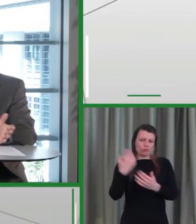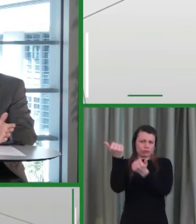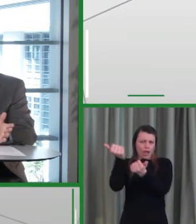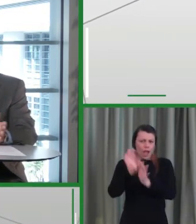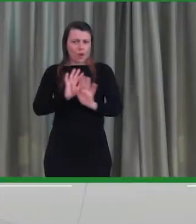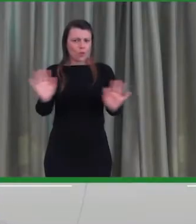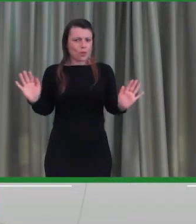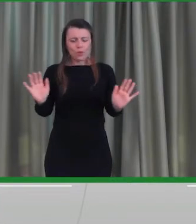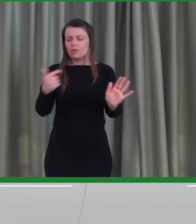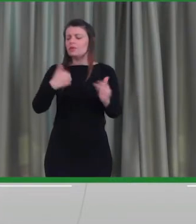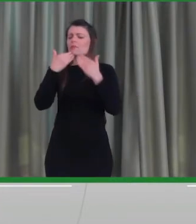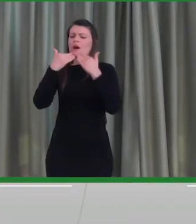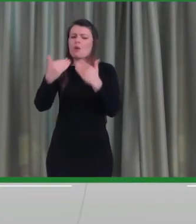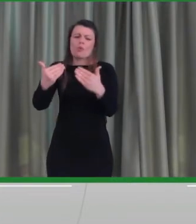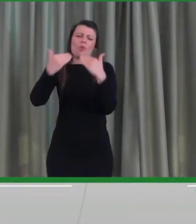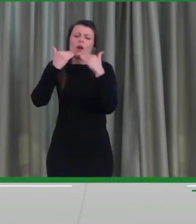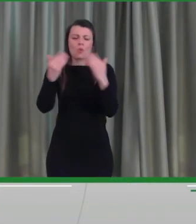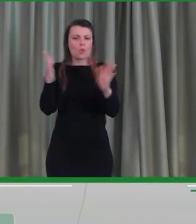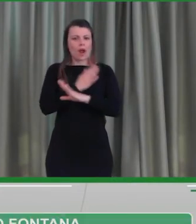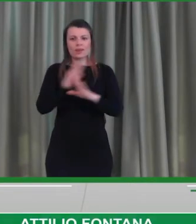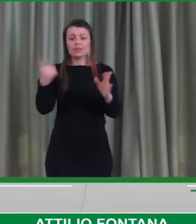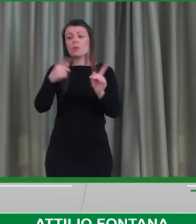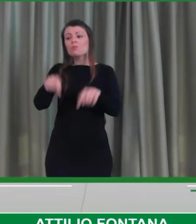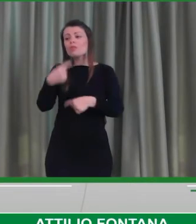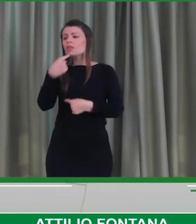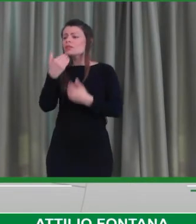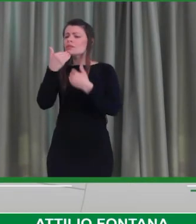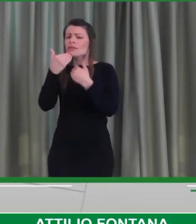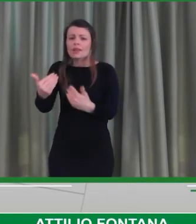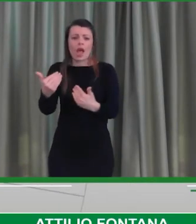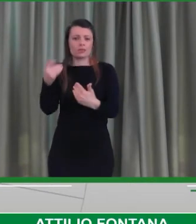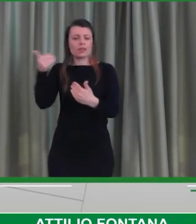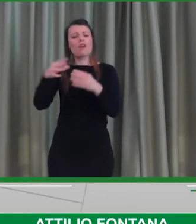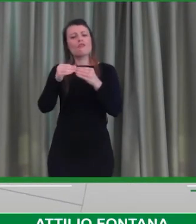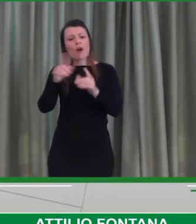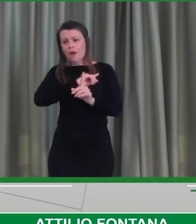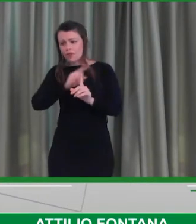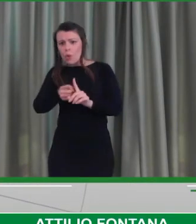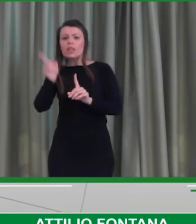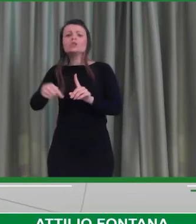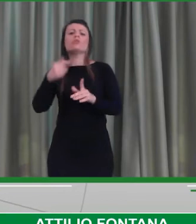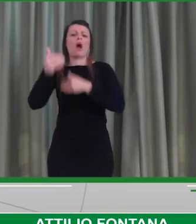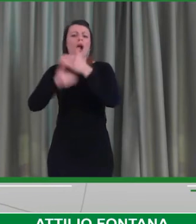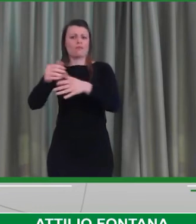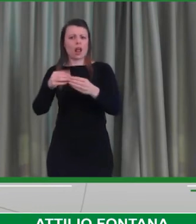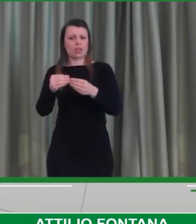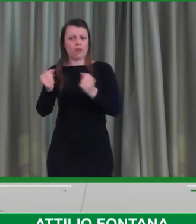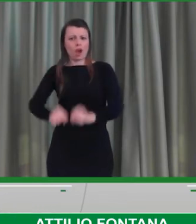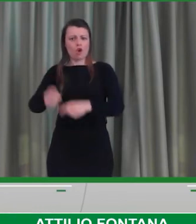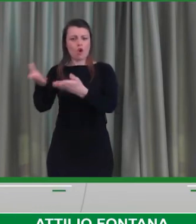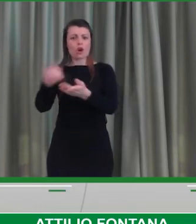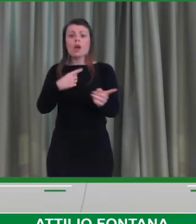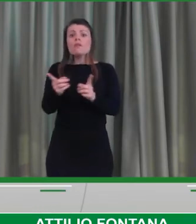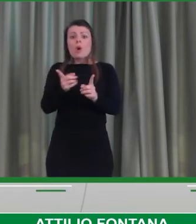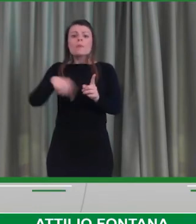farle ogni augurio e ringraziarla per tutto quello che fa e che continuerà a fare. Nello stesso tempo credo si debbano